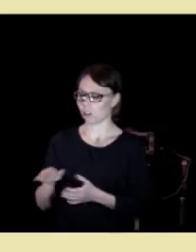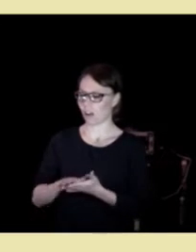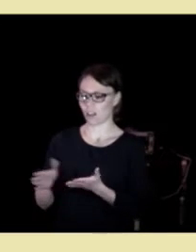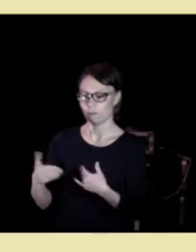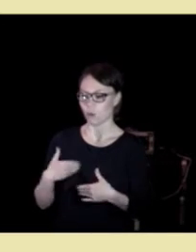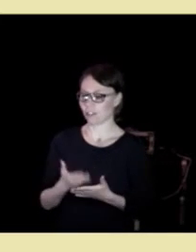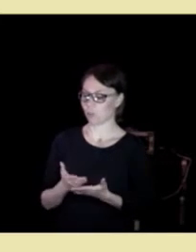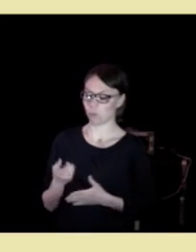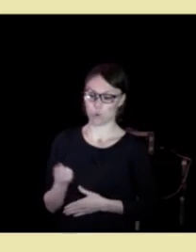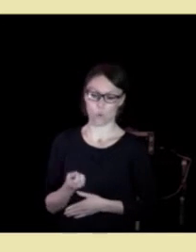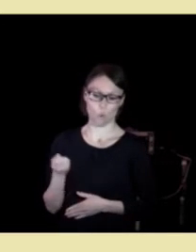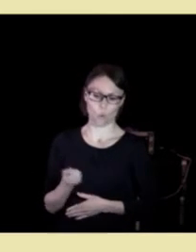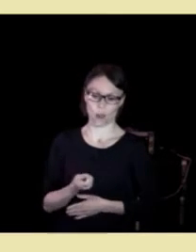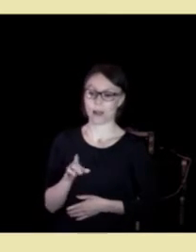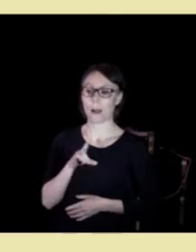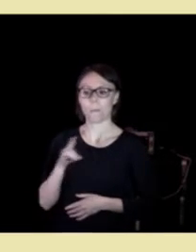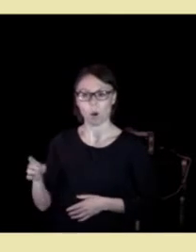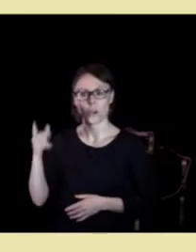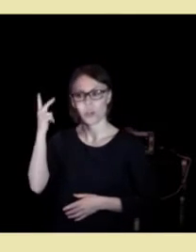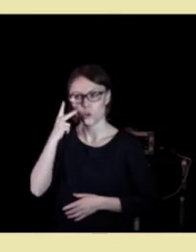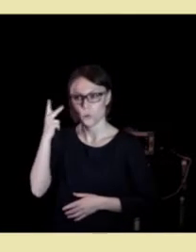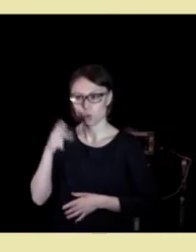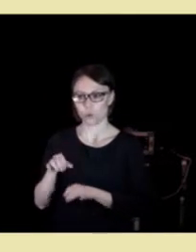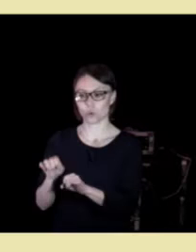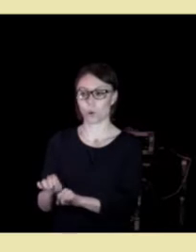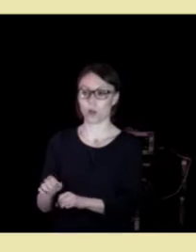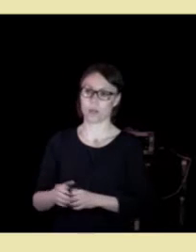tilbud av Norge bortsett fra rusopphold.